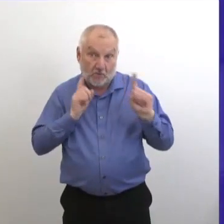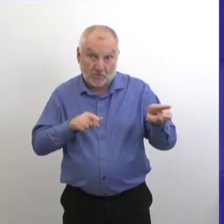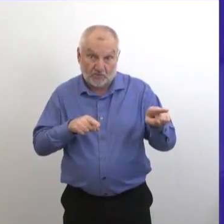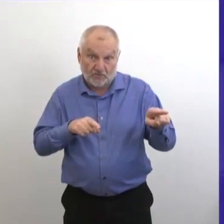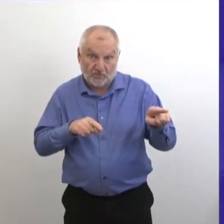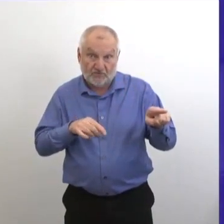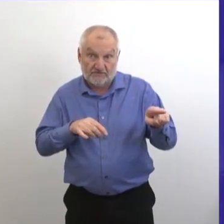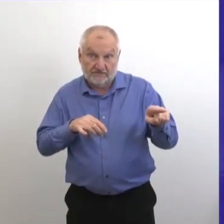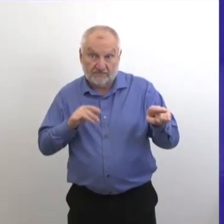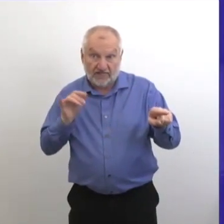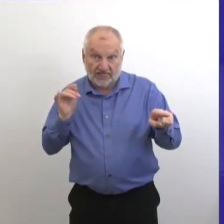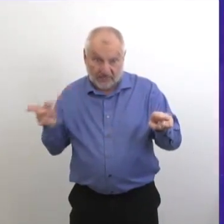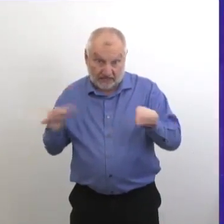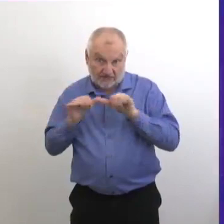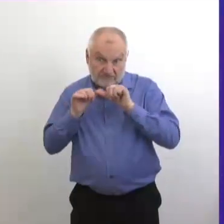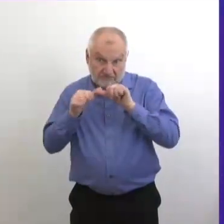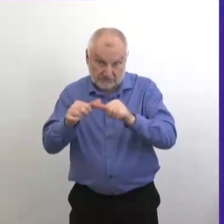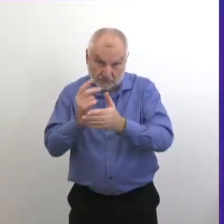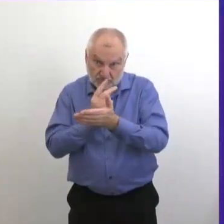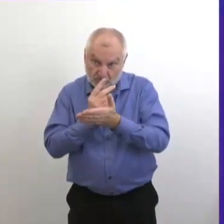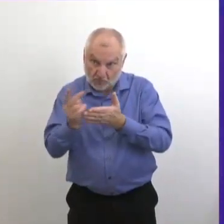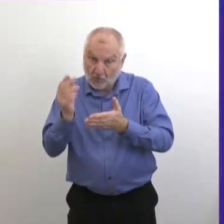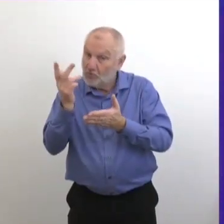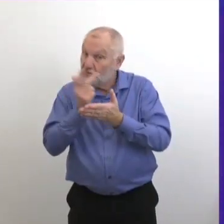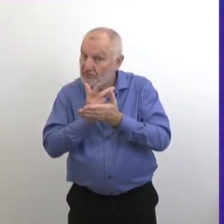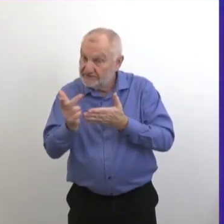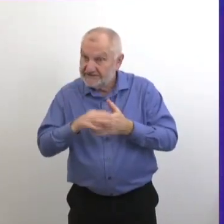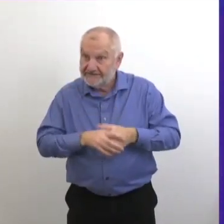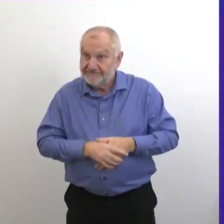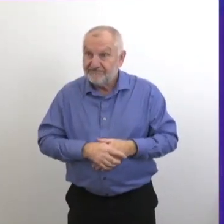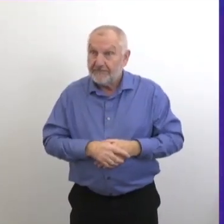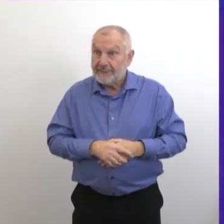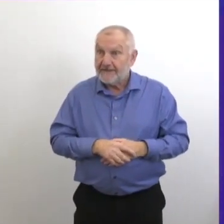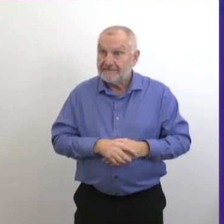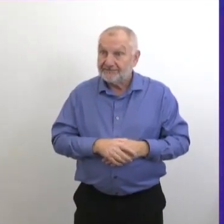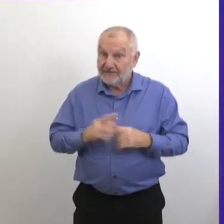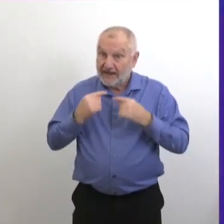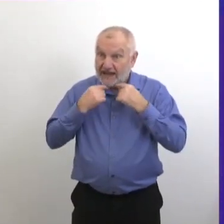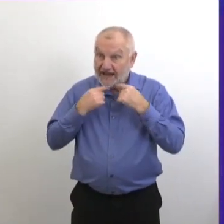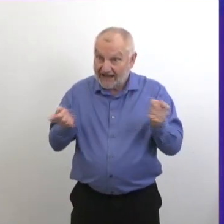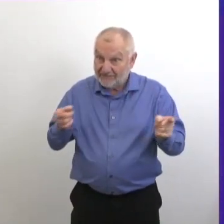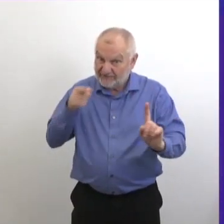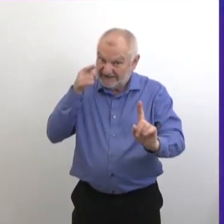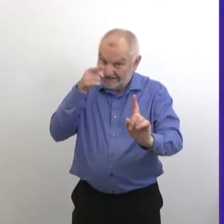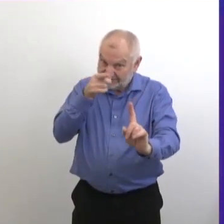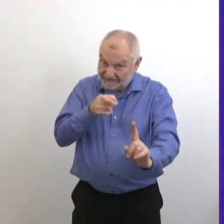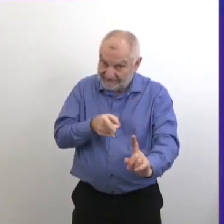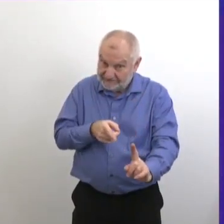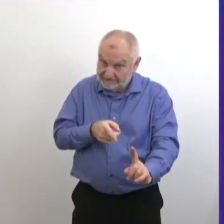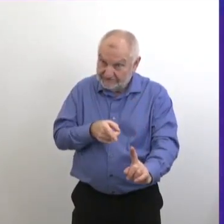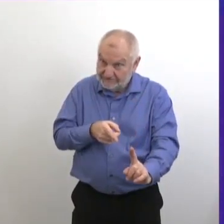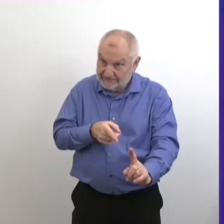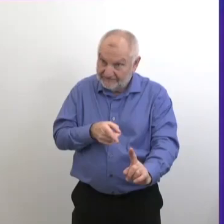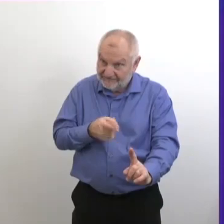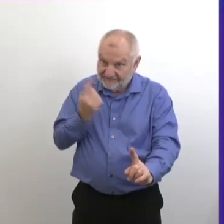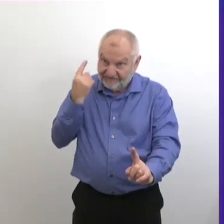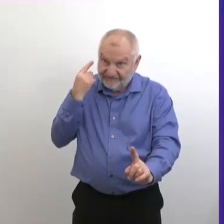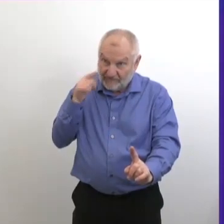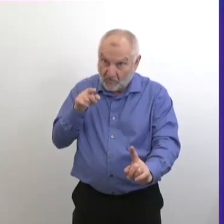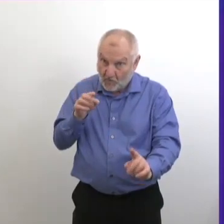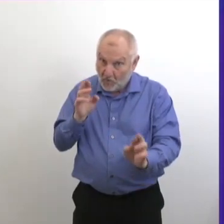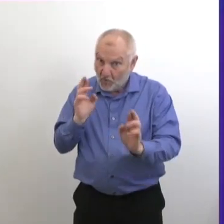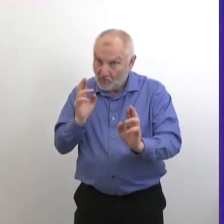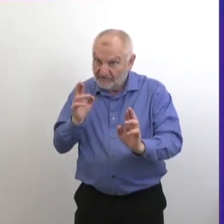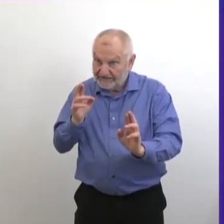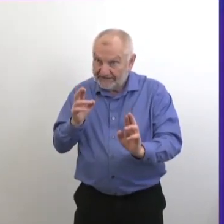est-ce que ça va être pour deux semaines ou plus long ? On est encore en de travailler là-dessus et nous annoncerons tous les détails ensemble quand ce sera